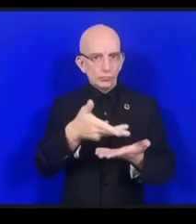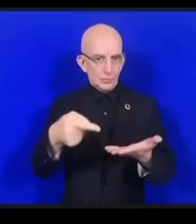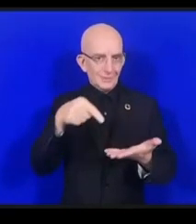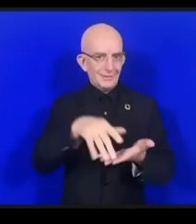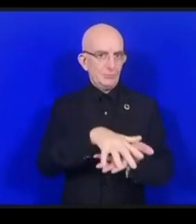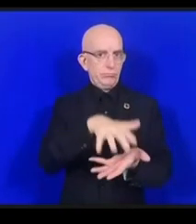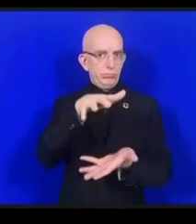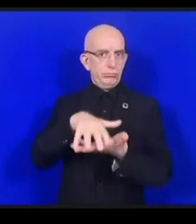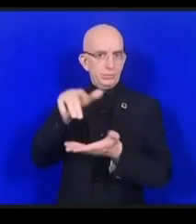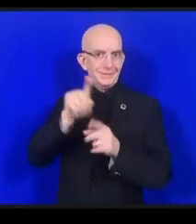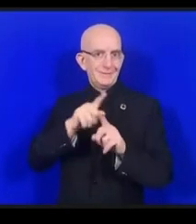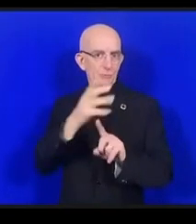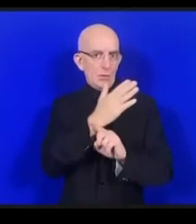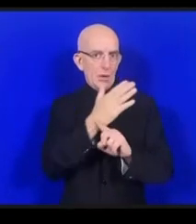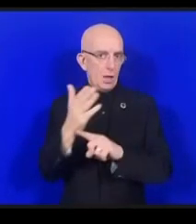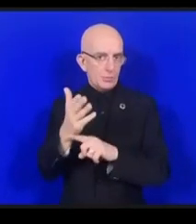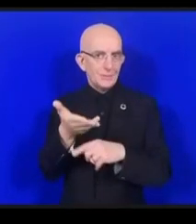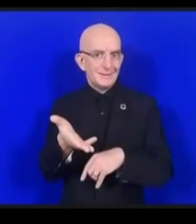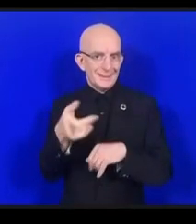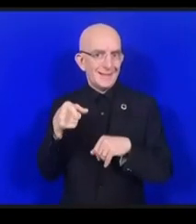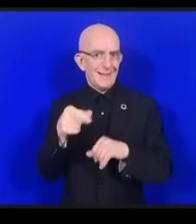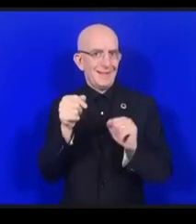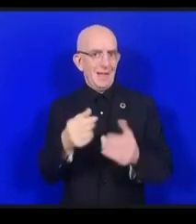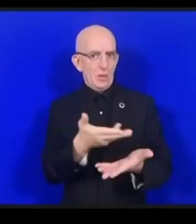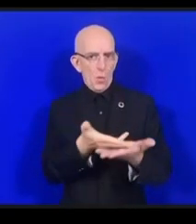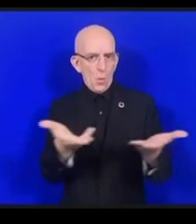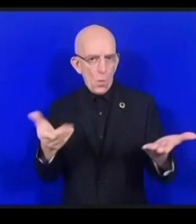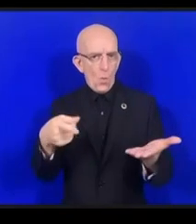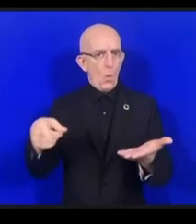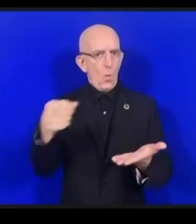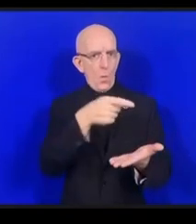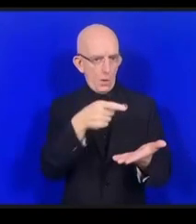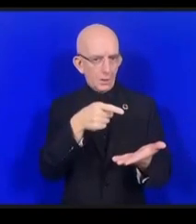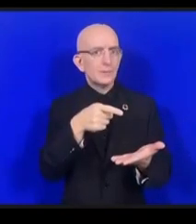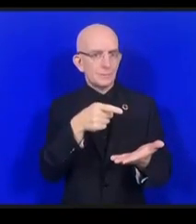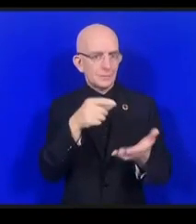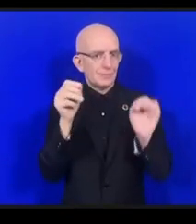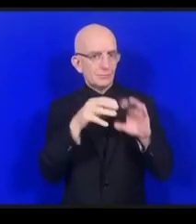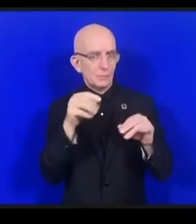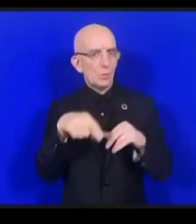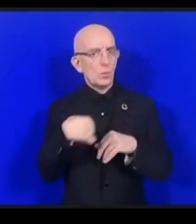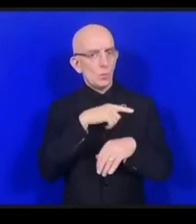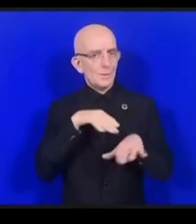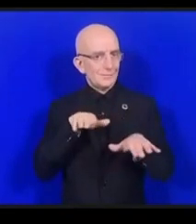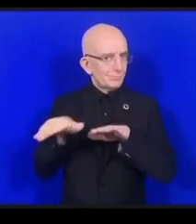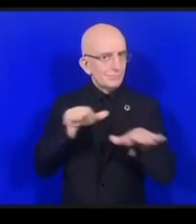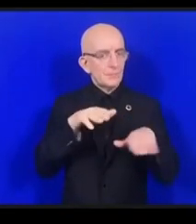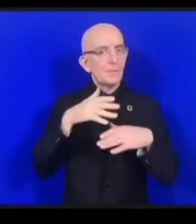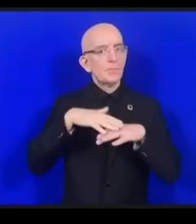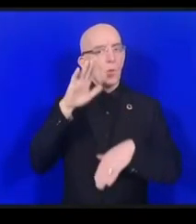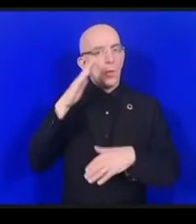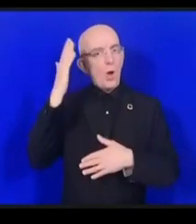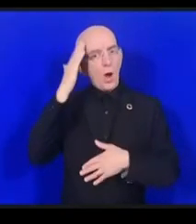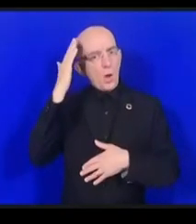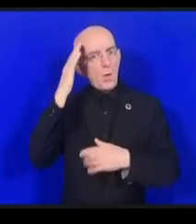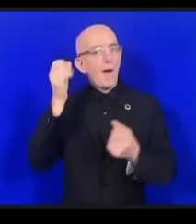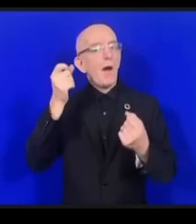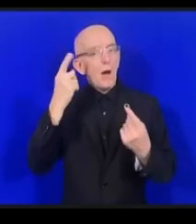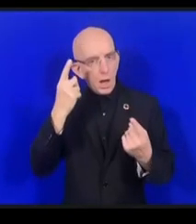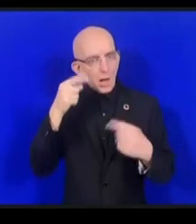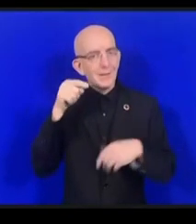stratégique et nous voulons être une entité qui soit présente pour nous